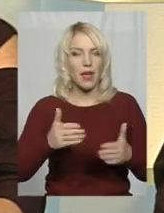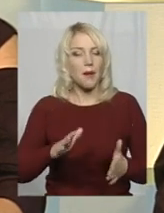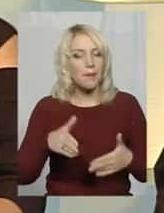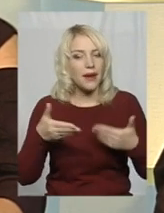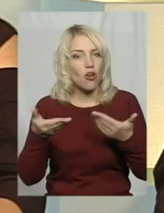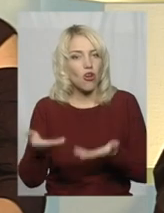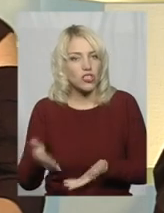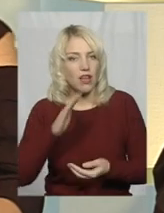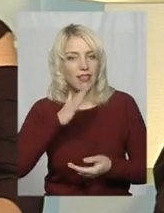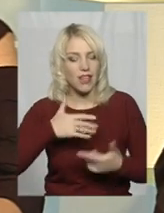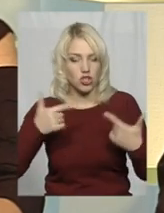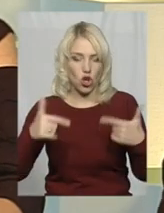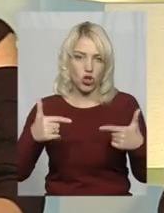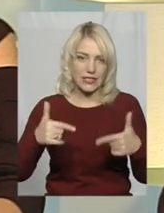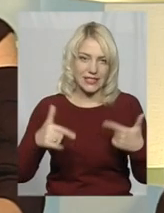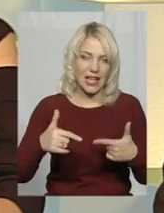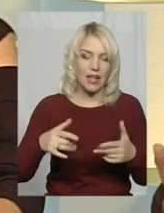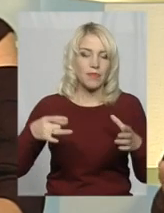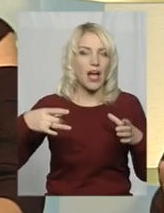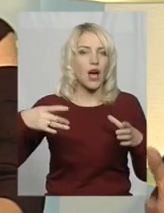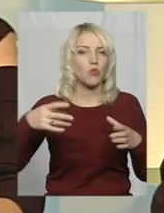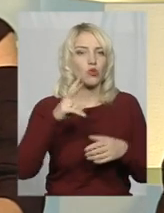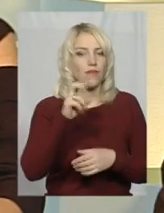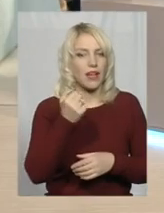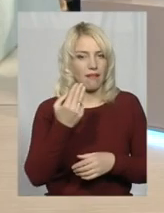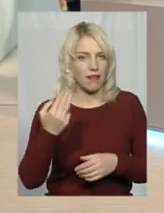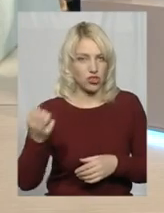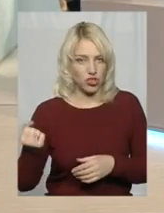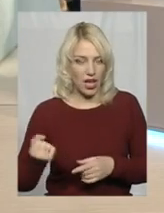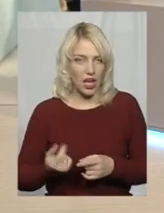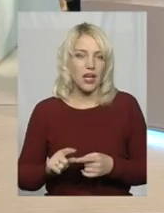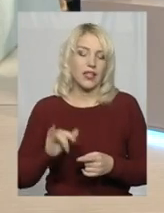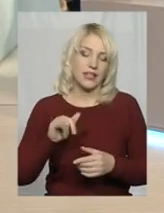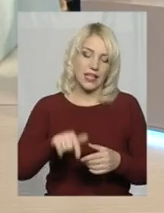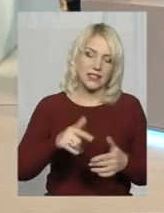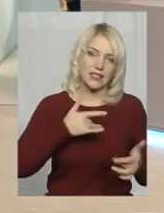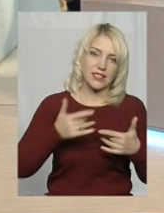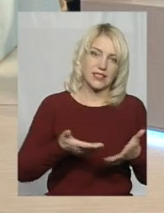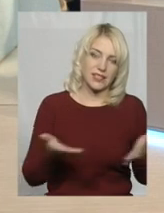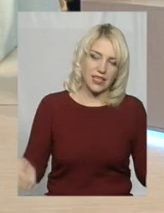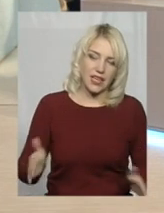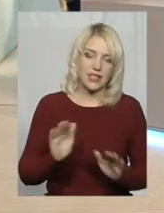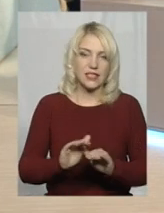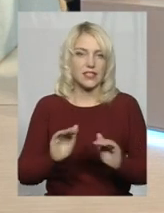кашею. Ми на цій же сцені з дітьми і дорослими розігрували